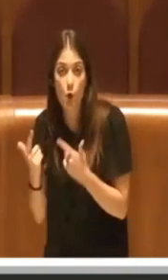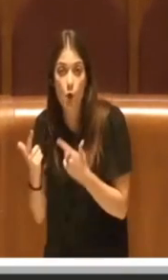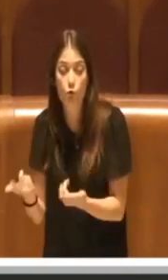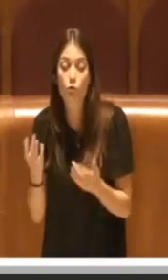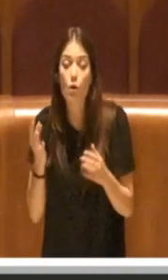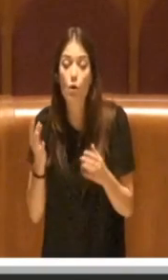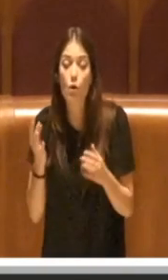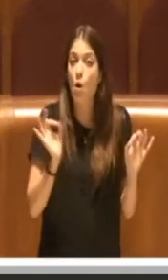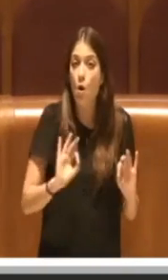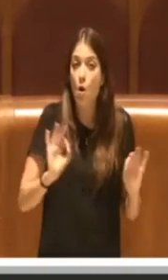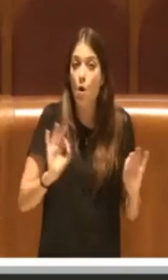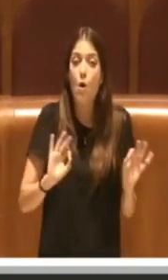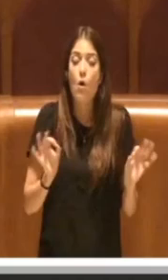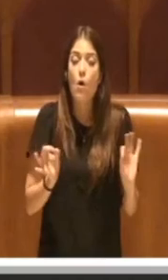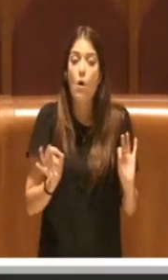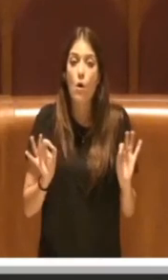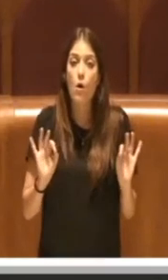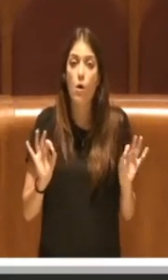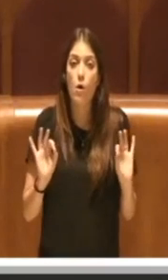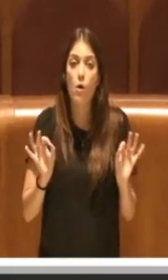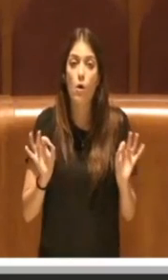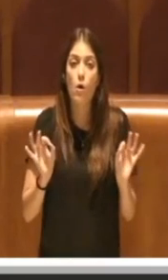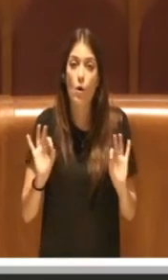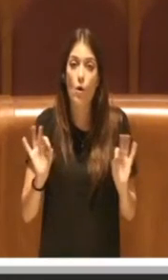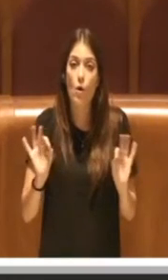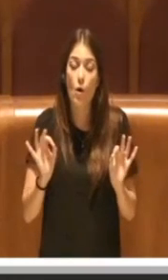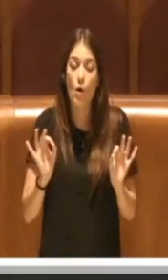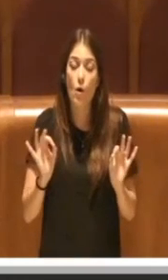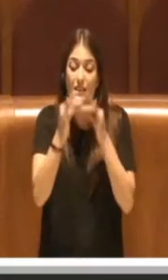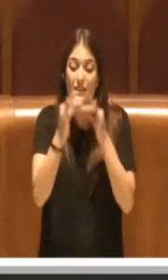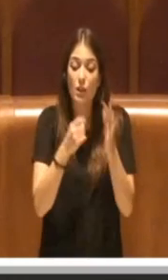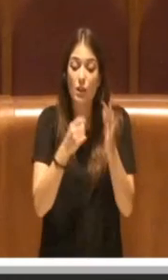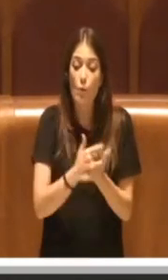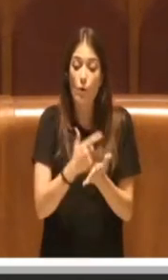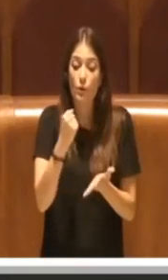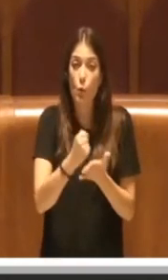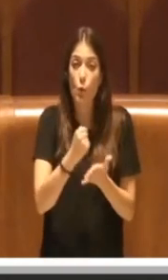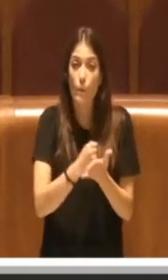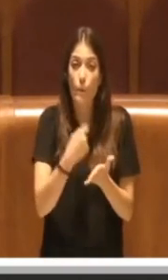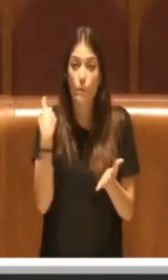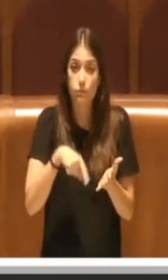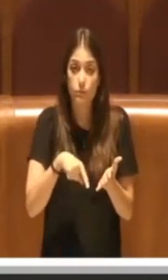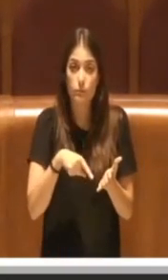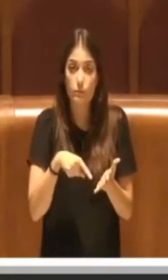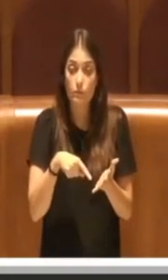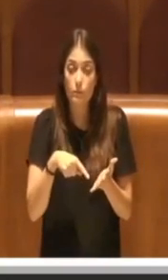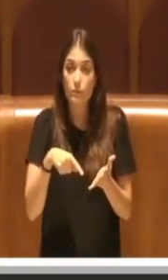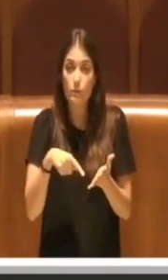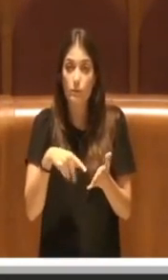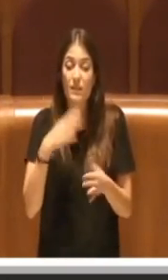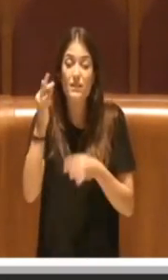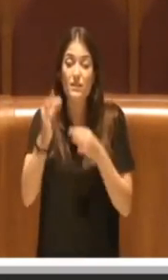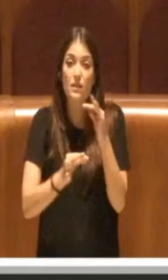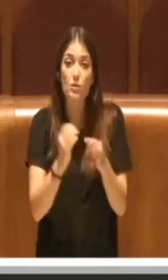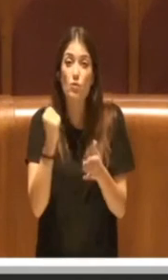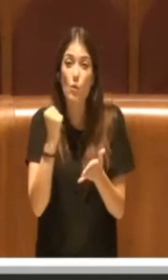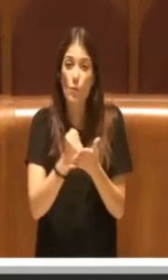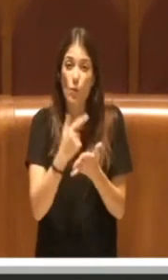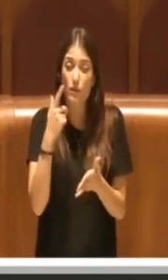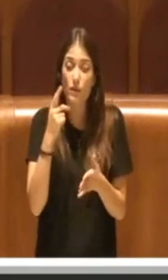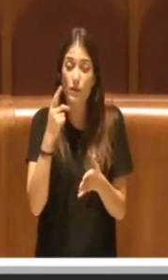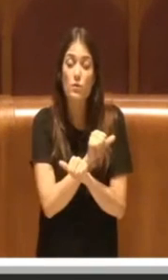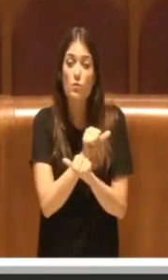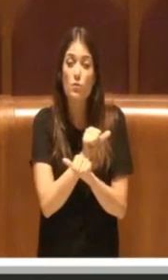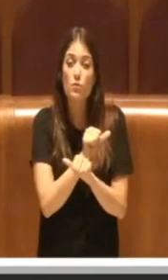mancato il senso dell'importanza di questo documento. E allora il senso dell'importanza di questo documento si capisce